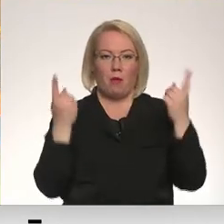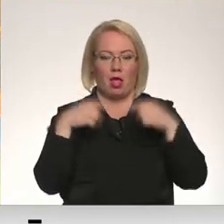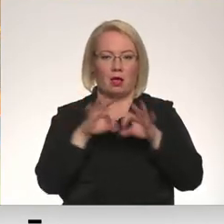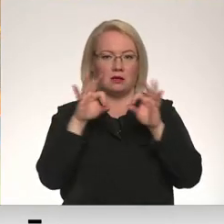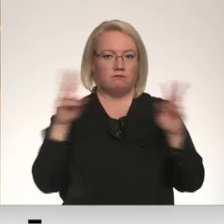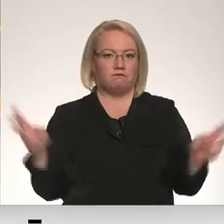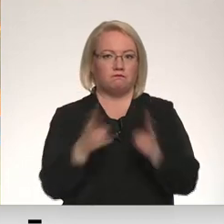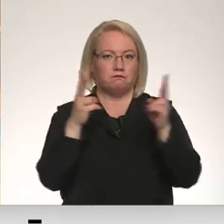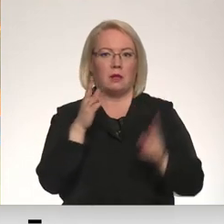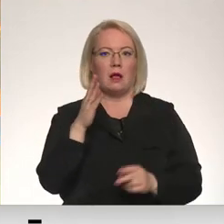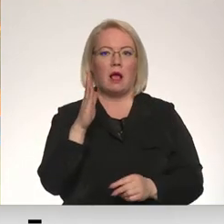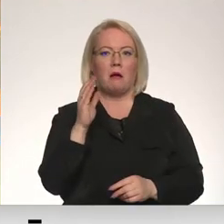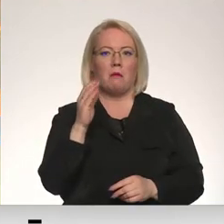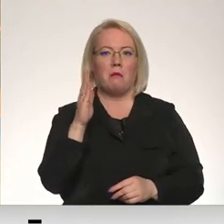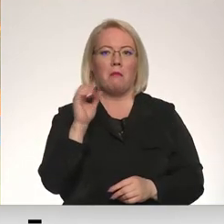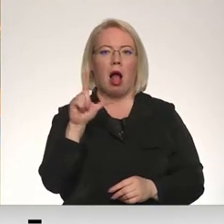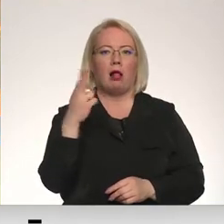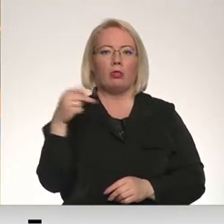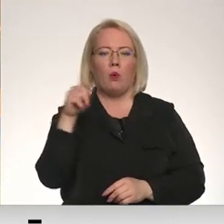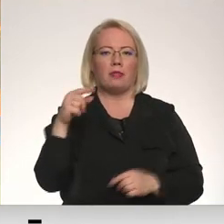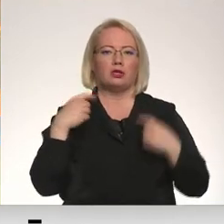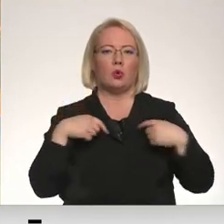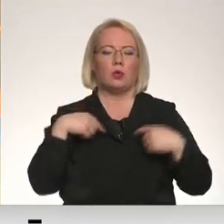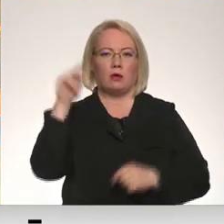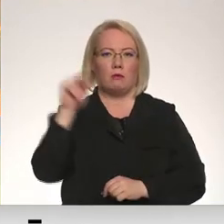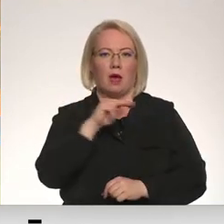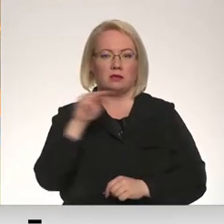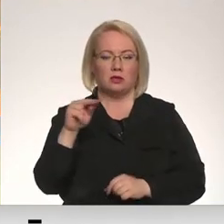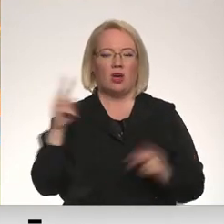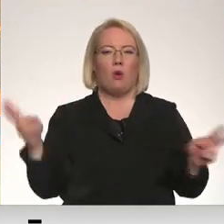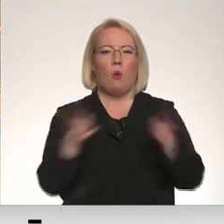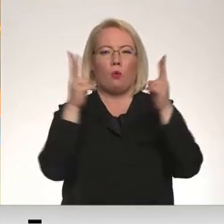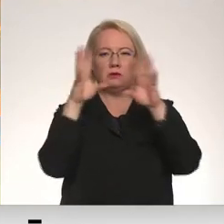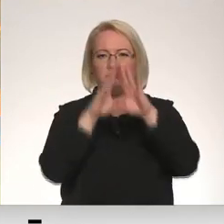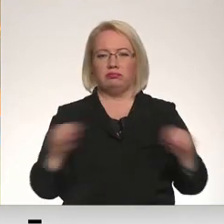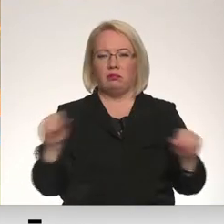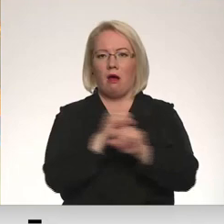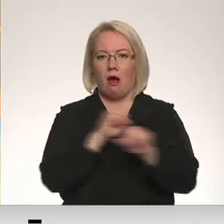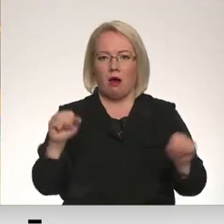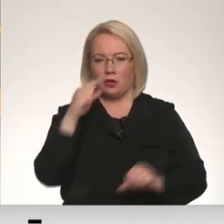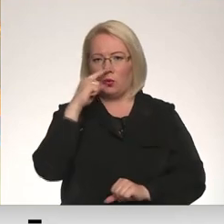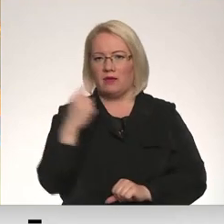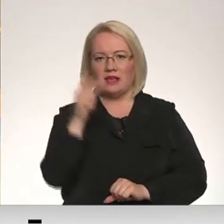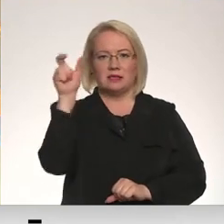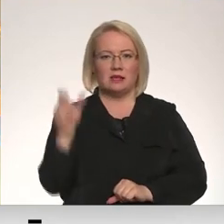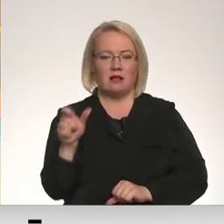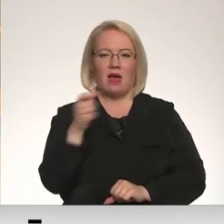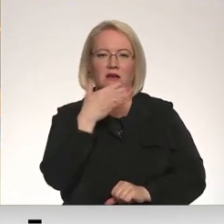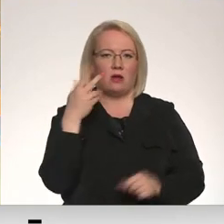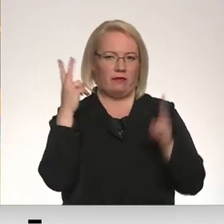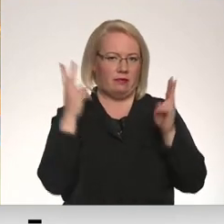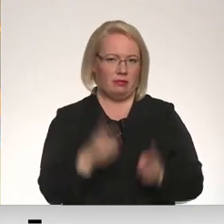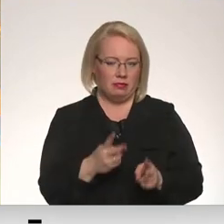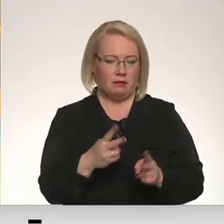ugunsgrēks Baldonas evaņģēliski luteriskajā baznīcā. Uguni nodzēst izdevās ātri, un neviens cilvēks ugunsgrēkā nav cietis, un